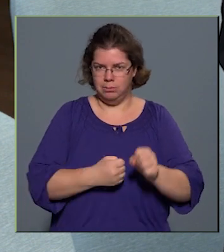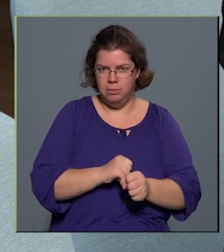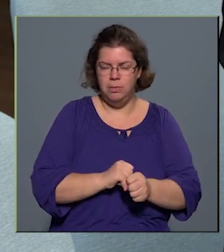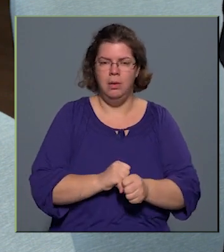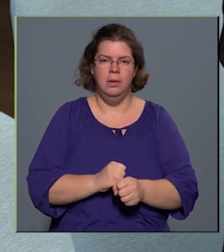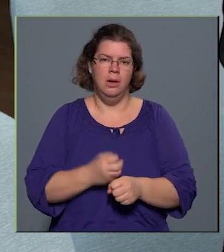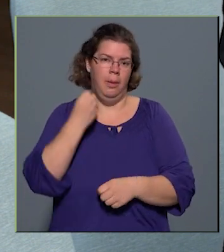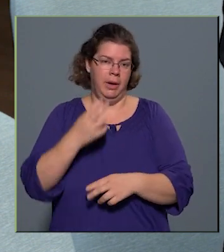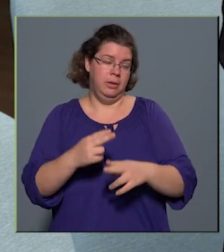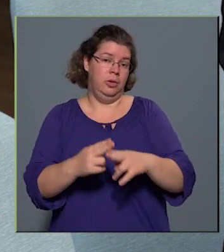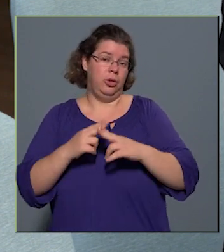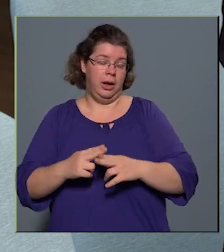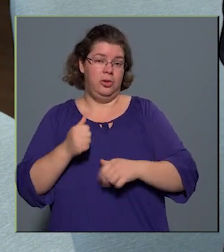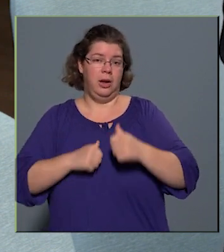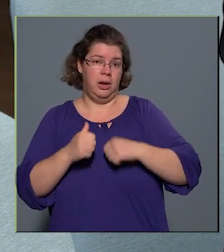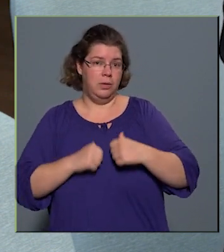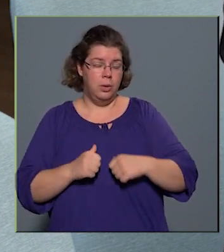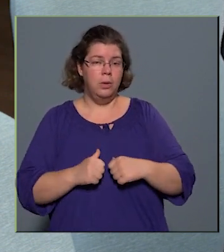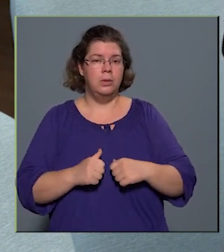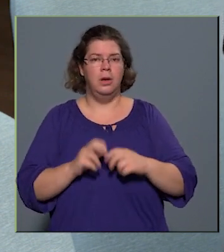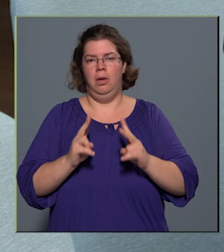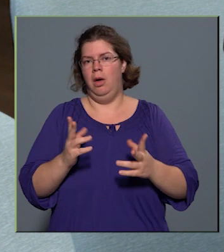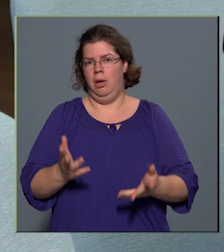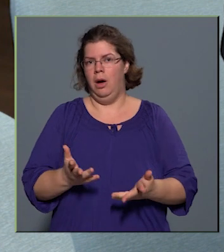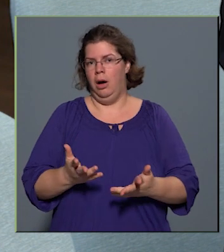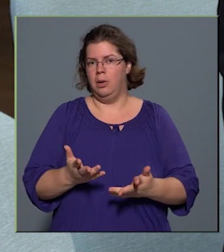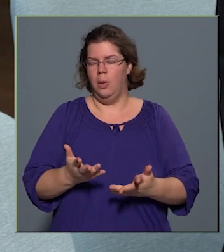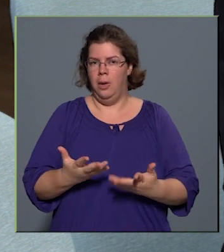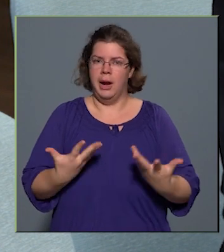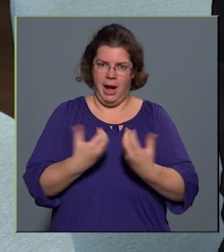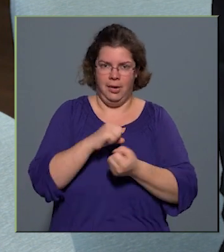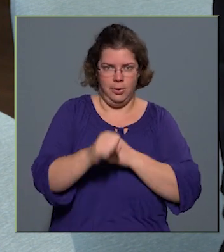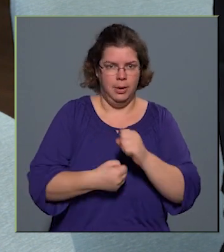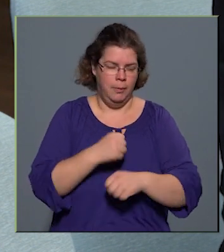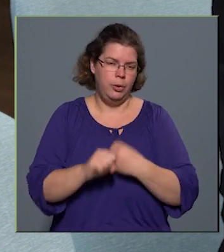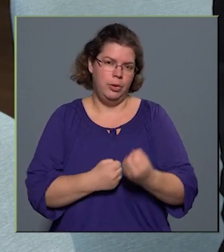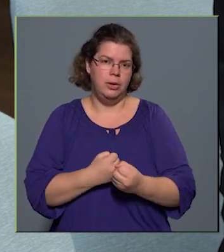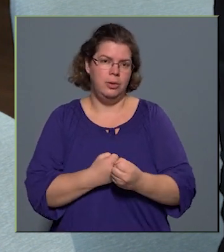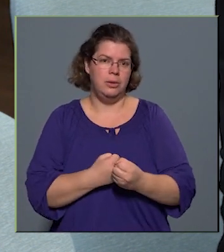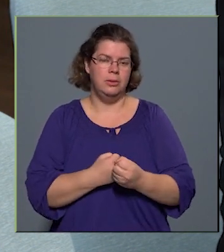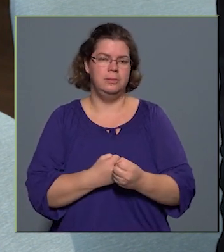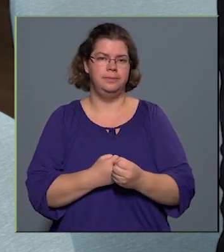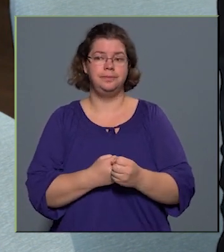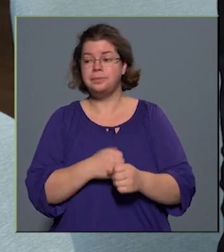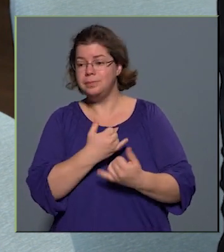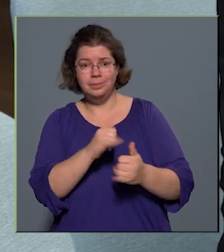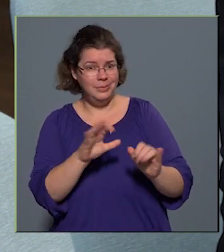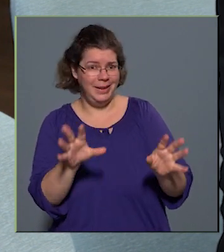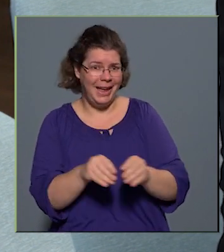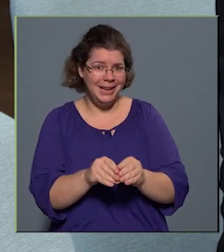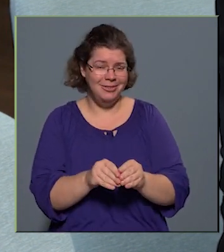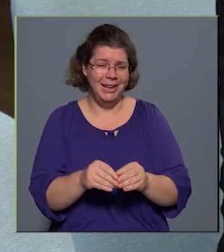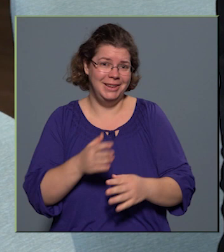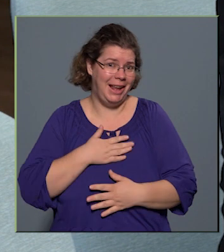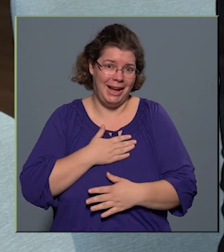segítségre szorulunk, akkor pedig együttműködünk mindenkivel. Én